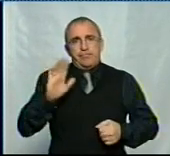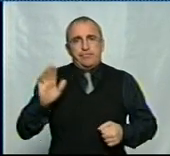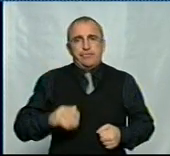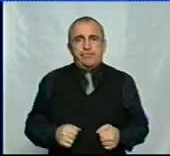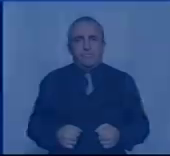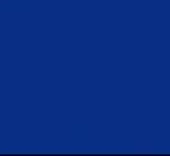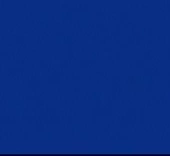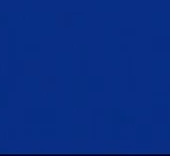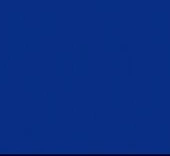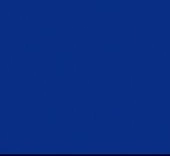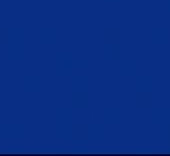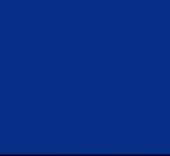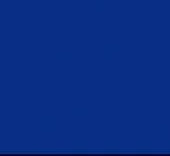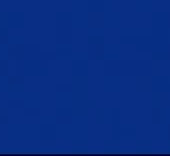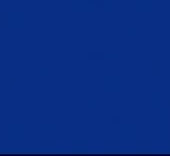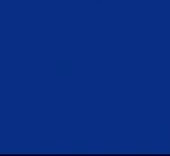Дякую.